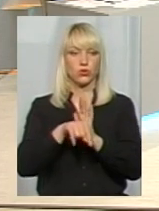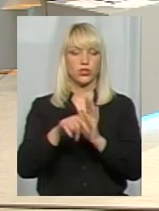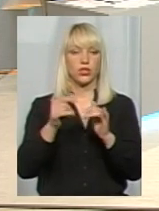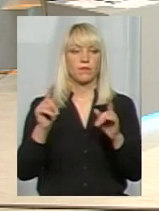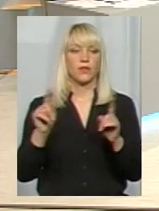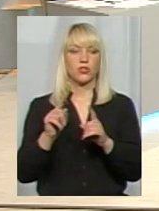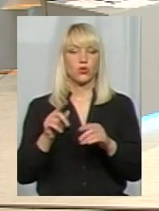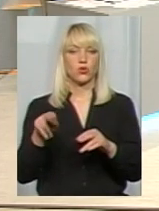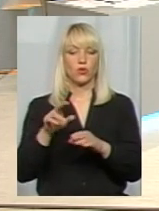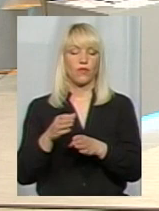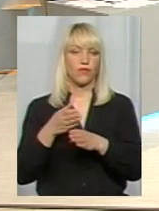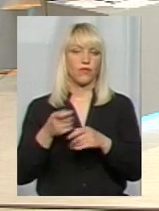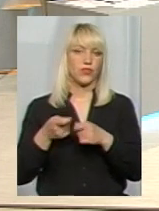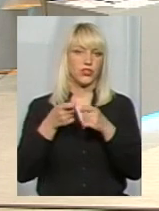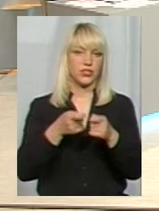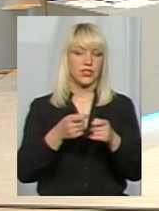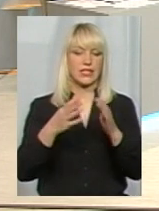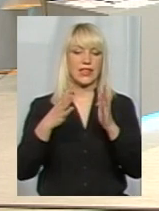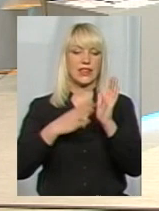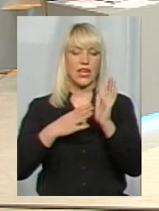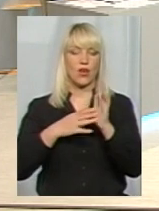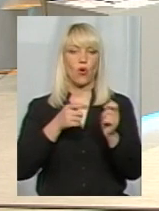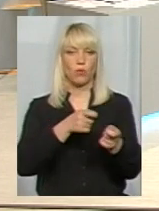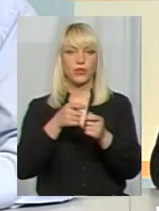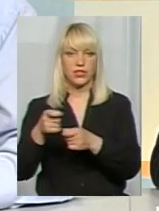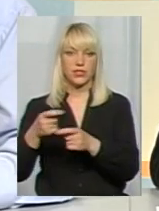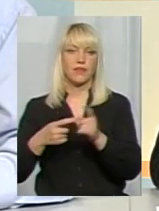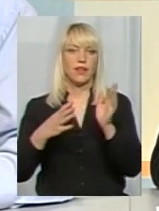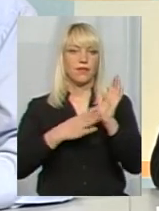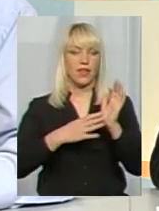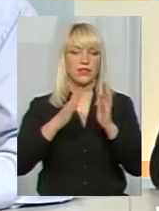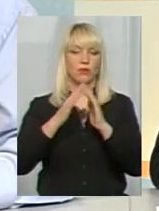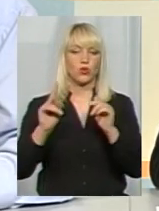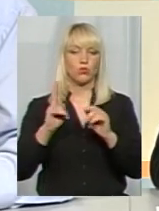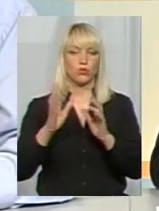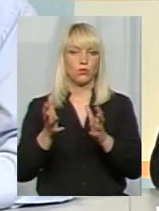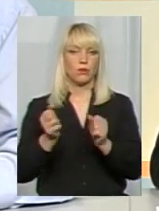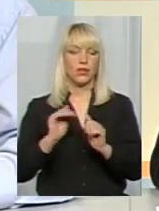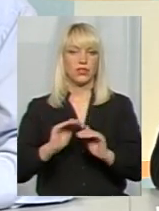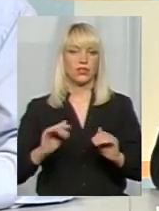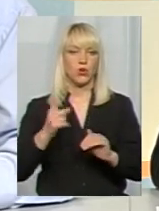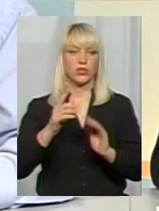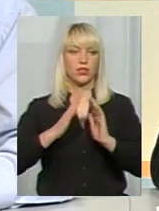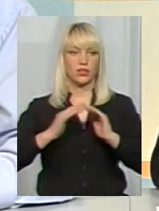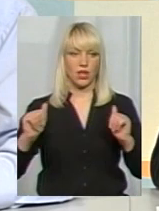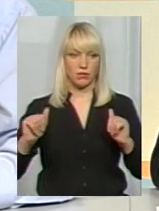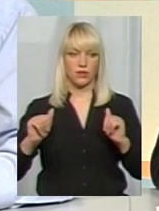теж об'їздів, то з 9 таборів, які сказали, що будуть приймати дітей, один табір,